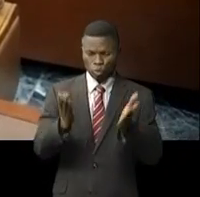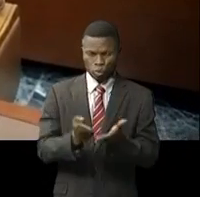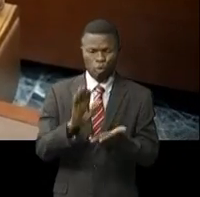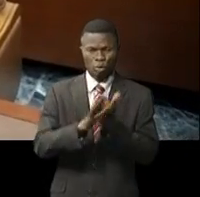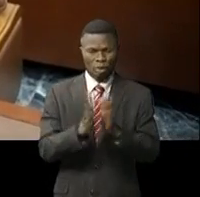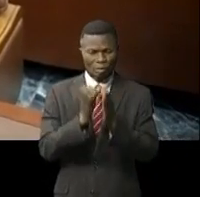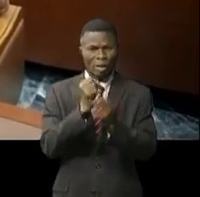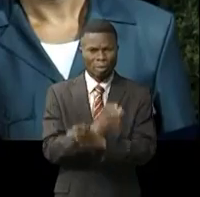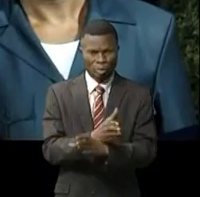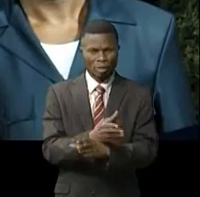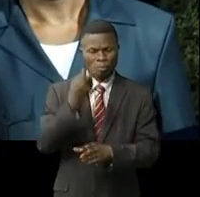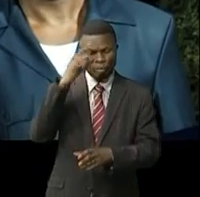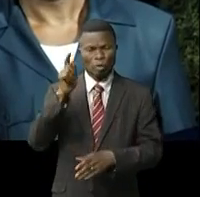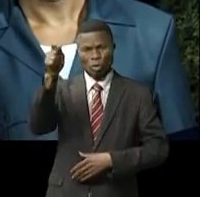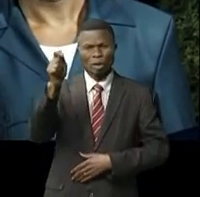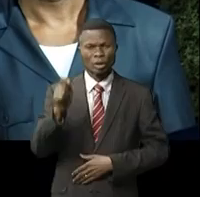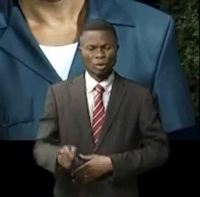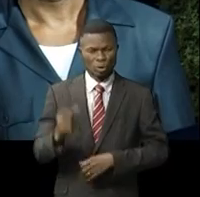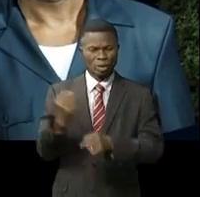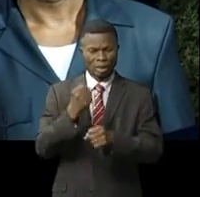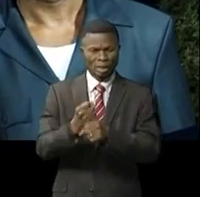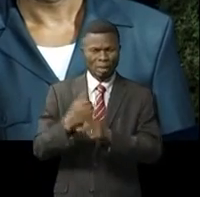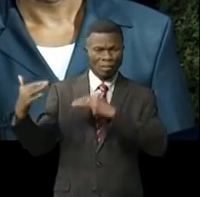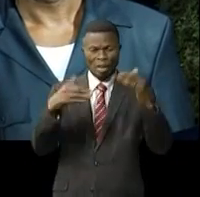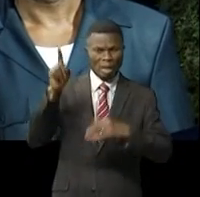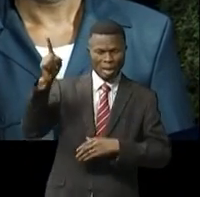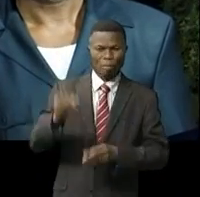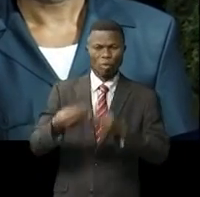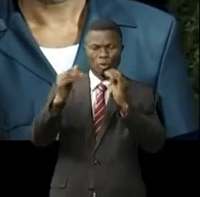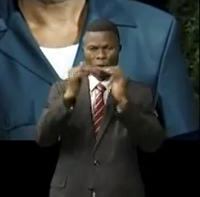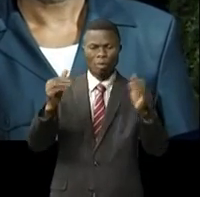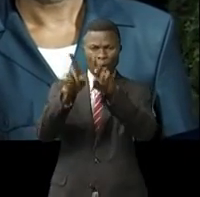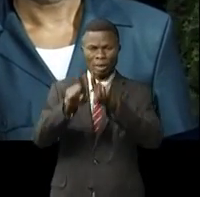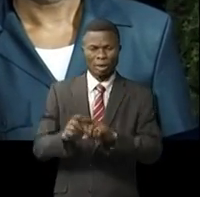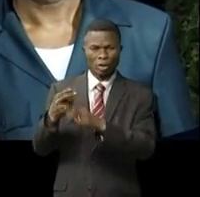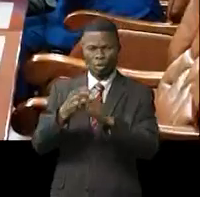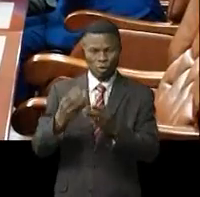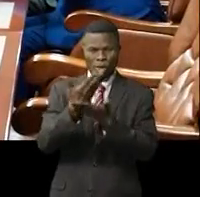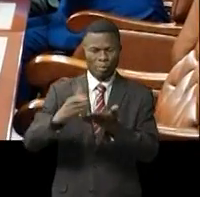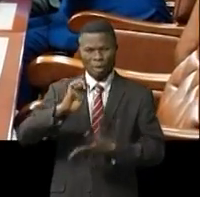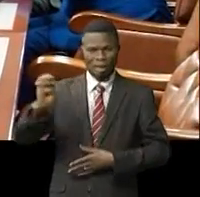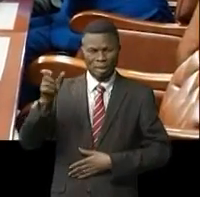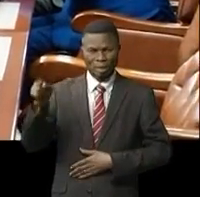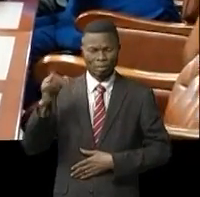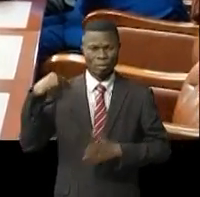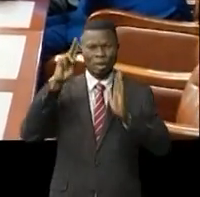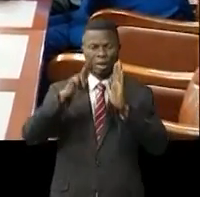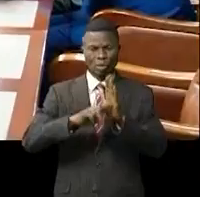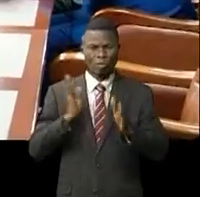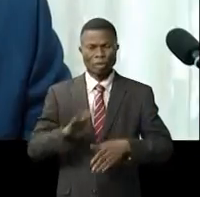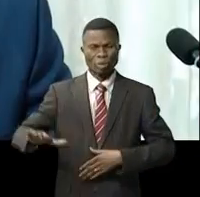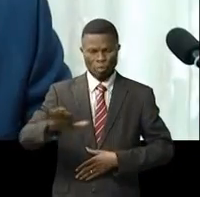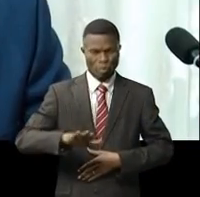à la disposition de notre armée, qui est sur le front, pour amener la paix et la sécurité dans cette partie du pays. Le gouvernement de la République